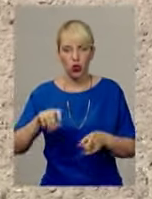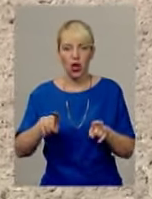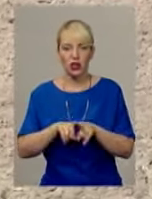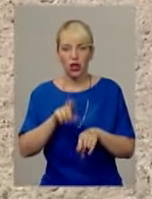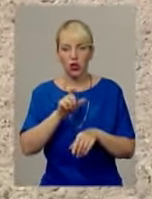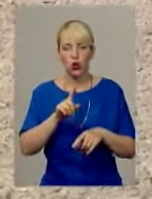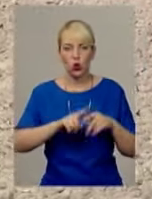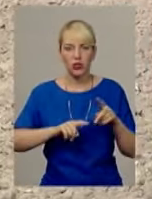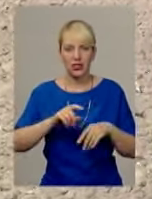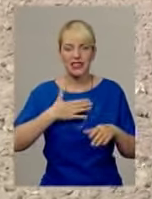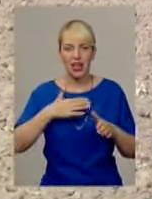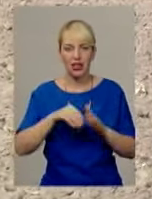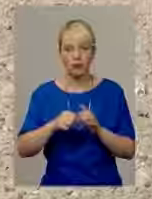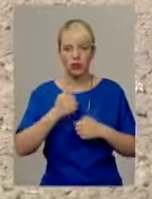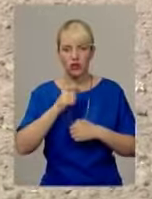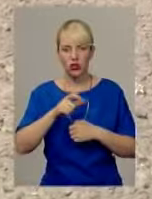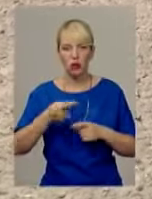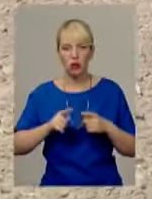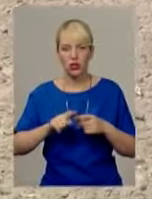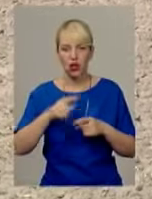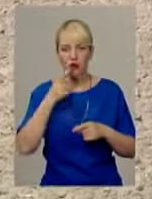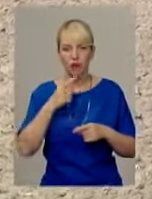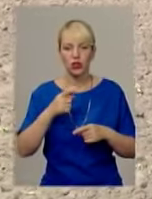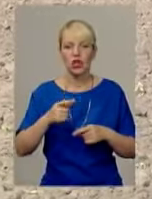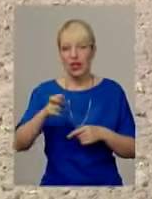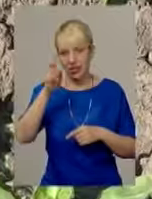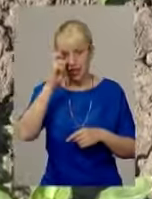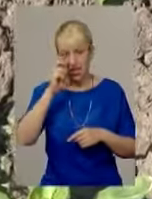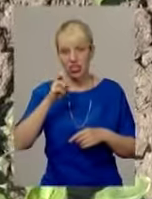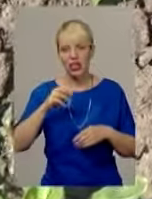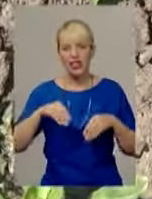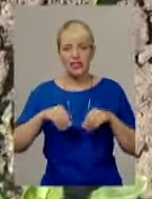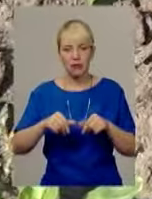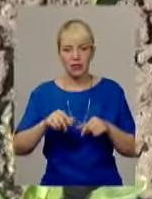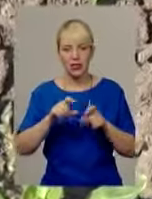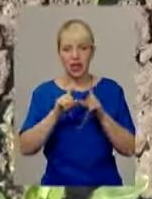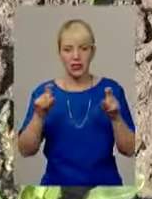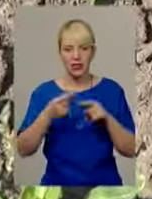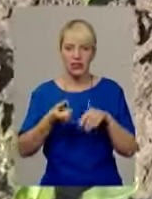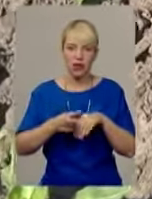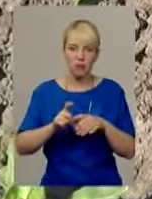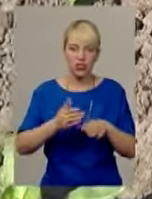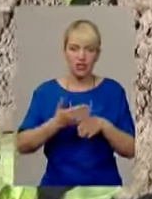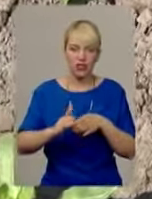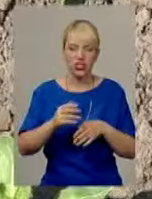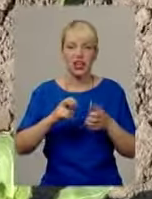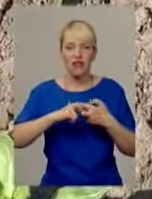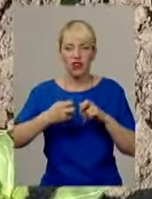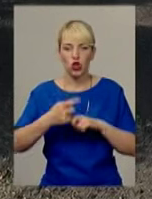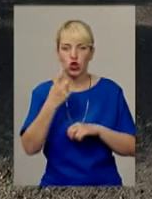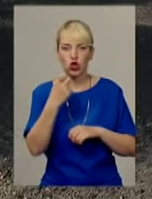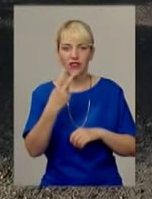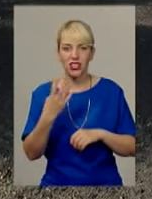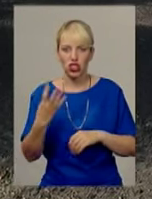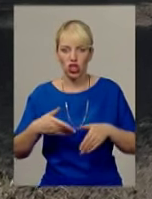родинам загиблих військових. Про це йдеться на сайті Держгеокадастру. Найбільше землі виділили на Івано-Франківщині – 124 наділи,